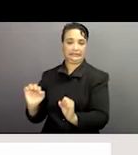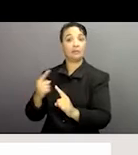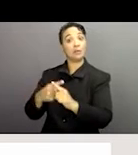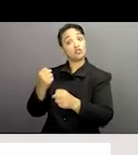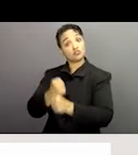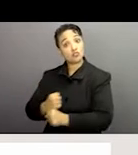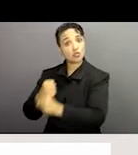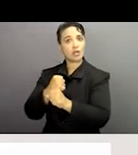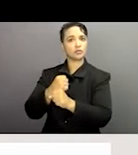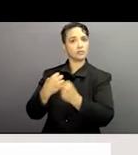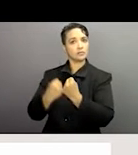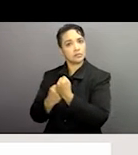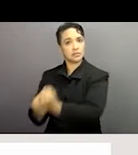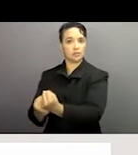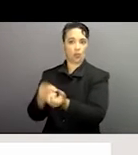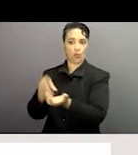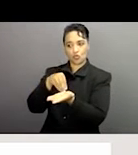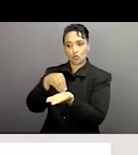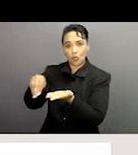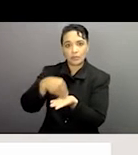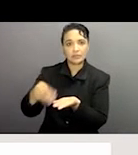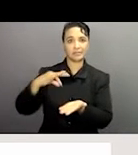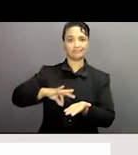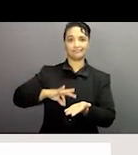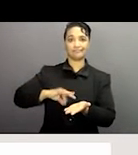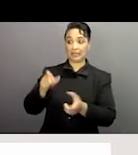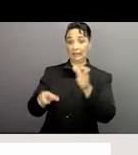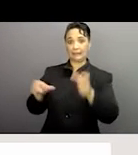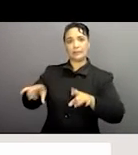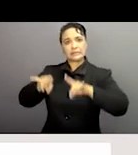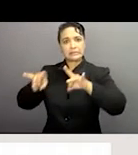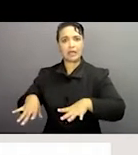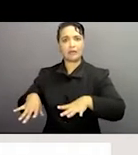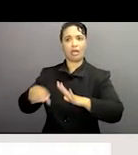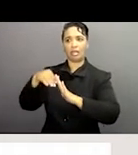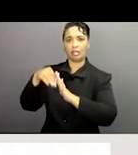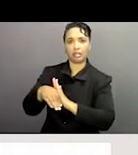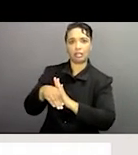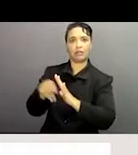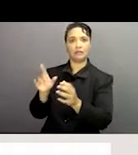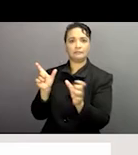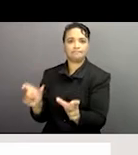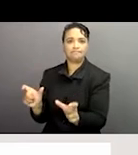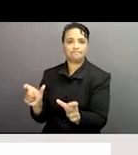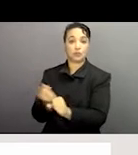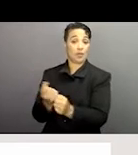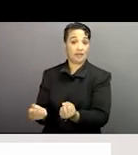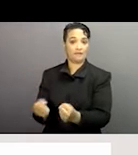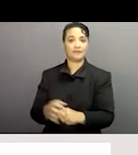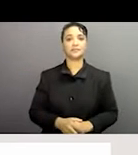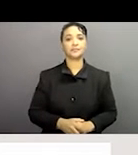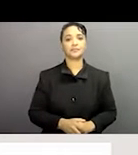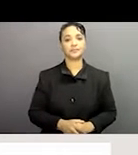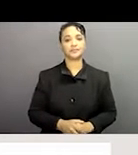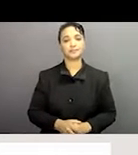la protection, le soutien, aussi bien que des compensations qui sont fournies aux victimes de cet esclavage moderne. En